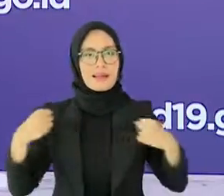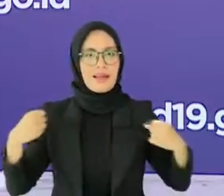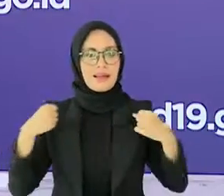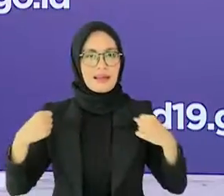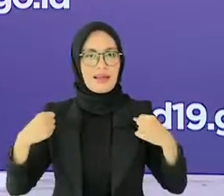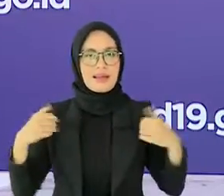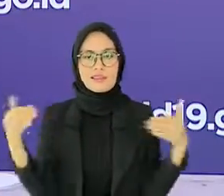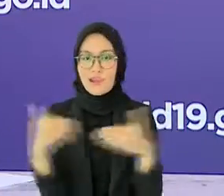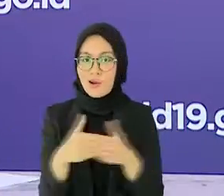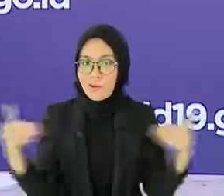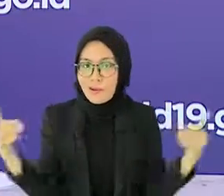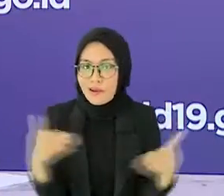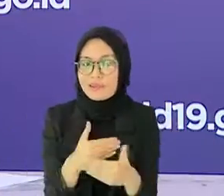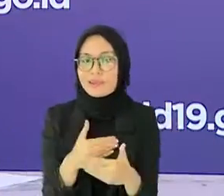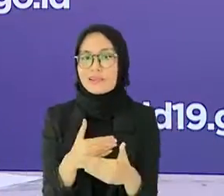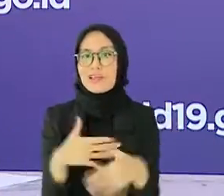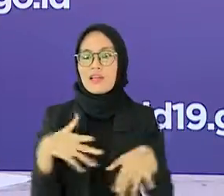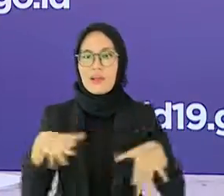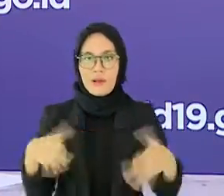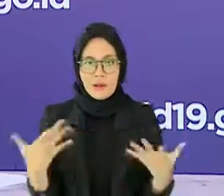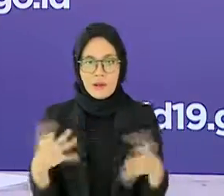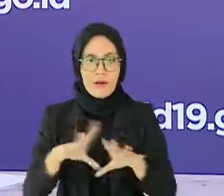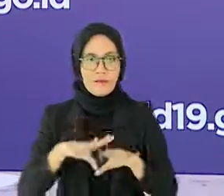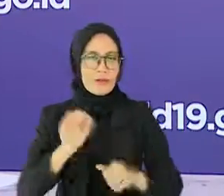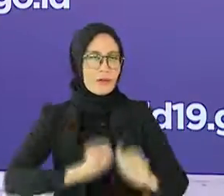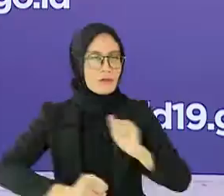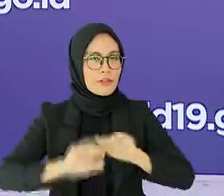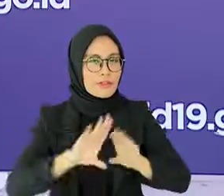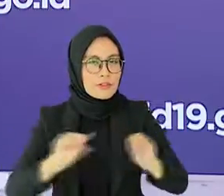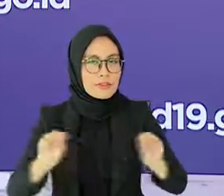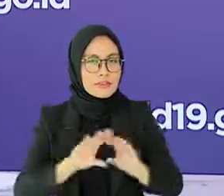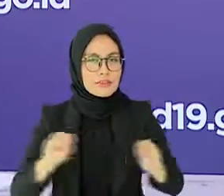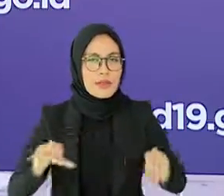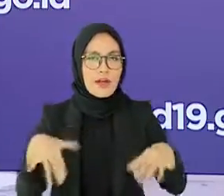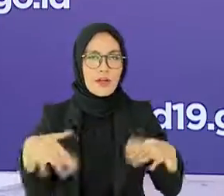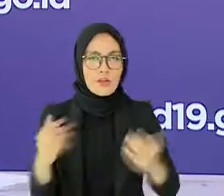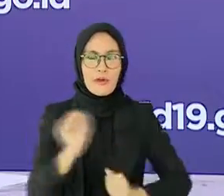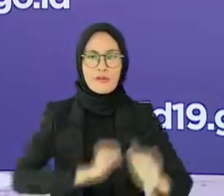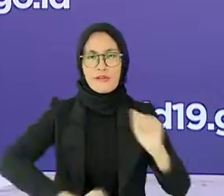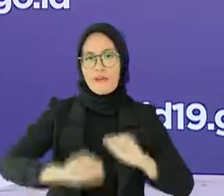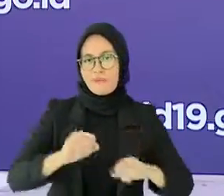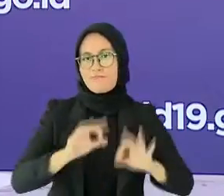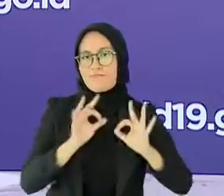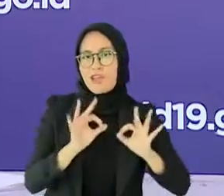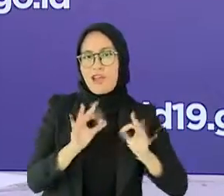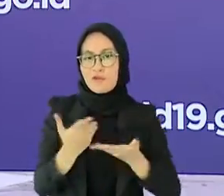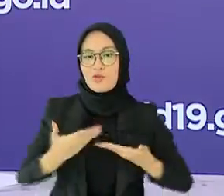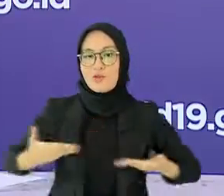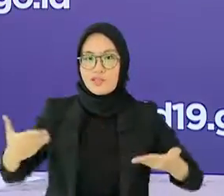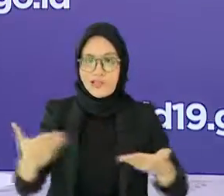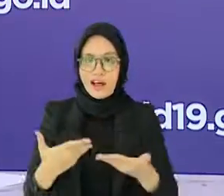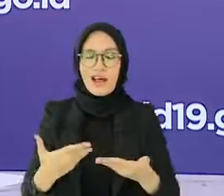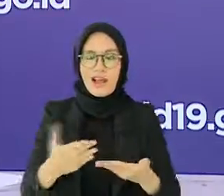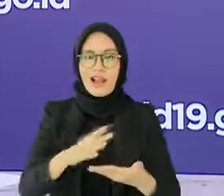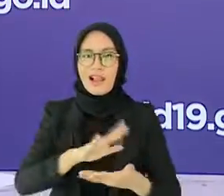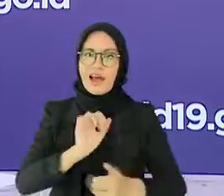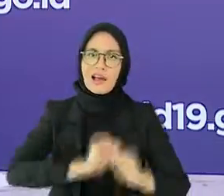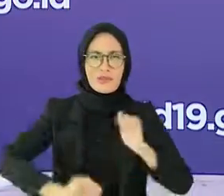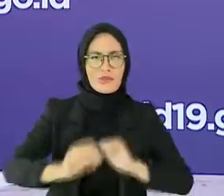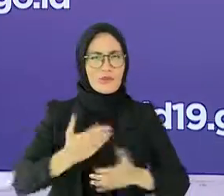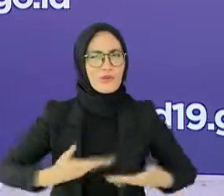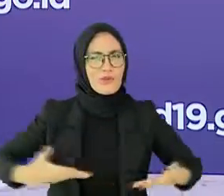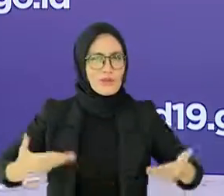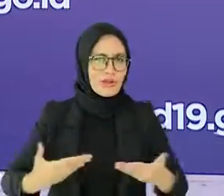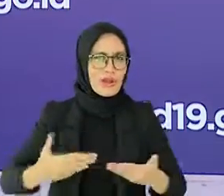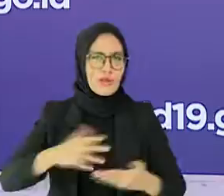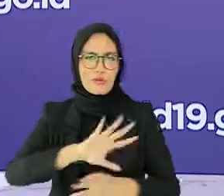transportasi aktivitas kerja aktivitas pendidikan dan sosial aktivitas sosial aktivitas